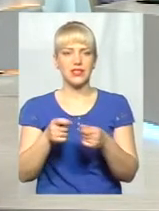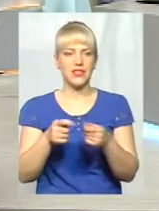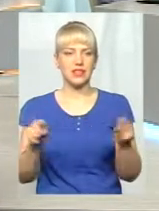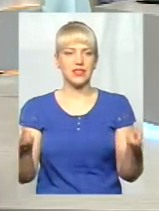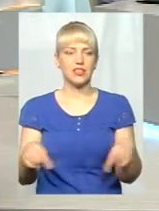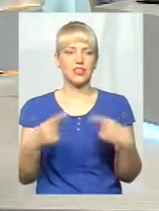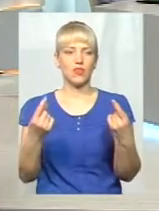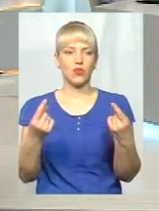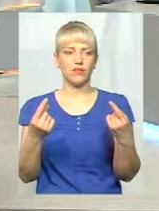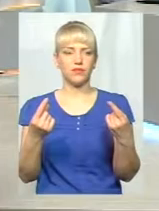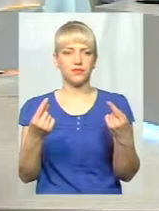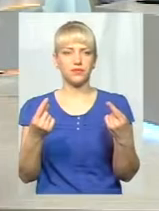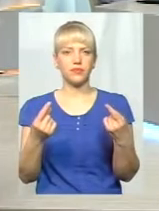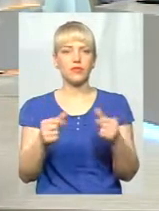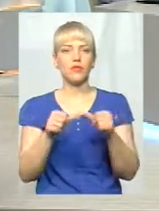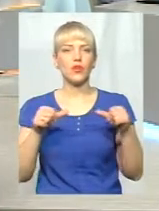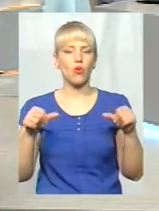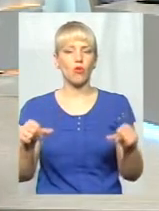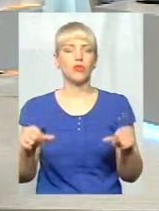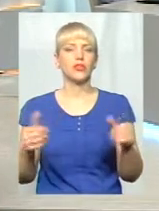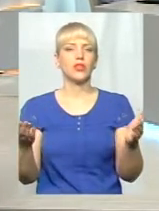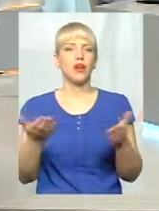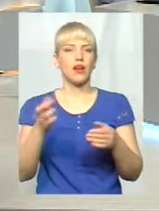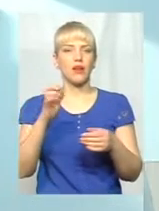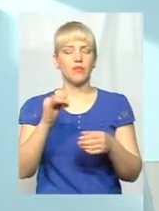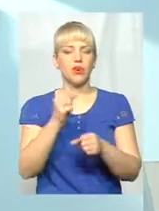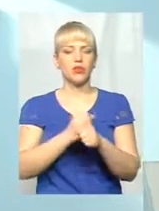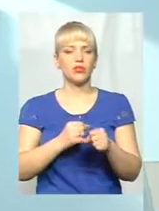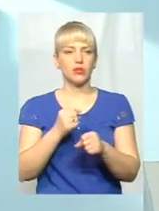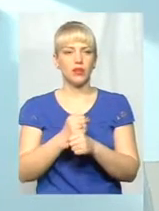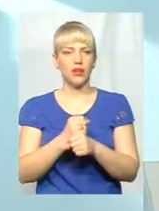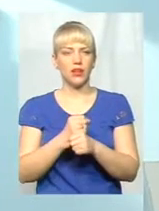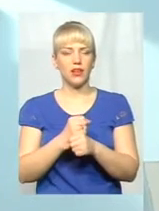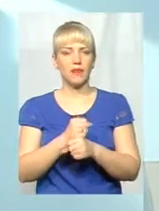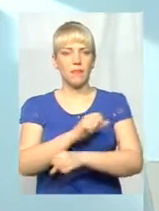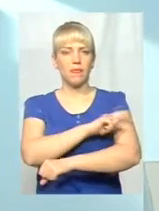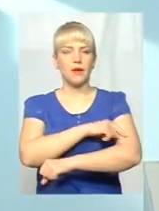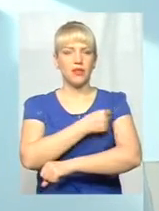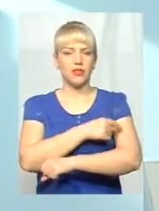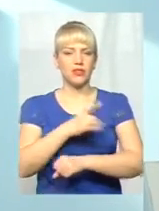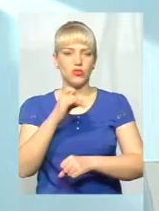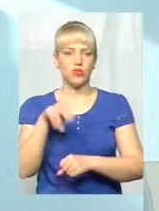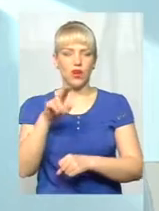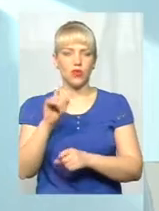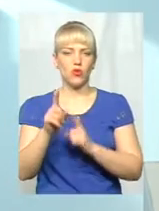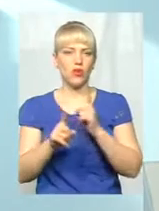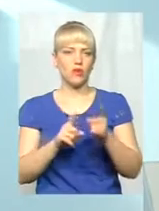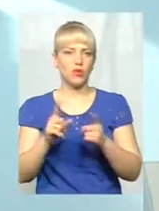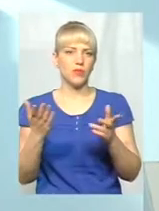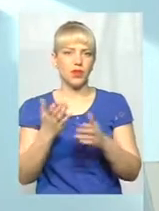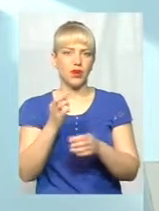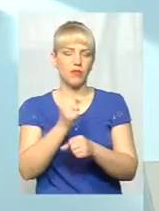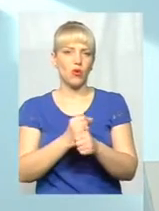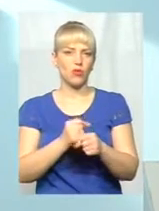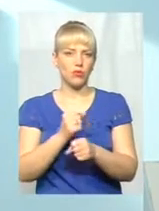комісію, яка розробляла медичну раду реформ, яка розробляла з